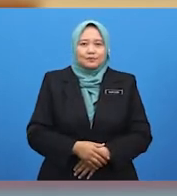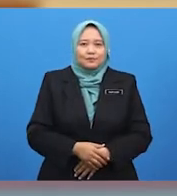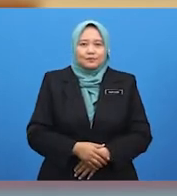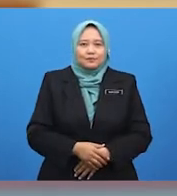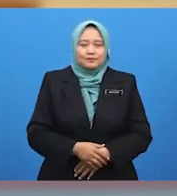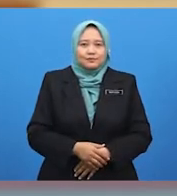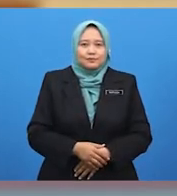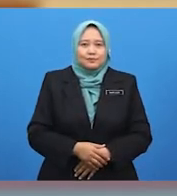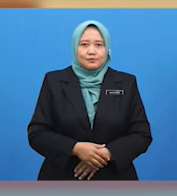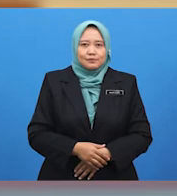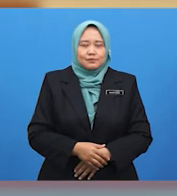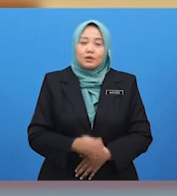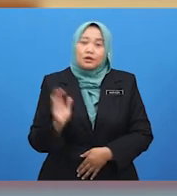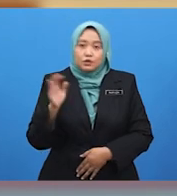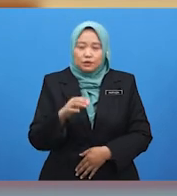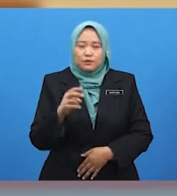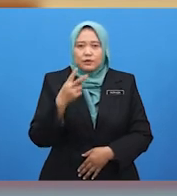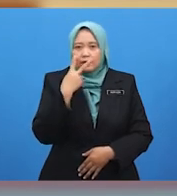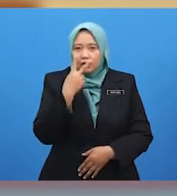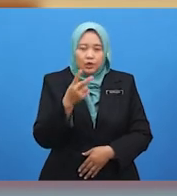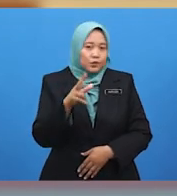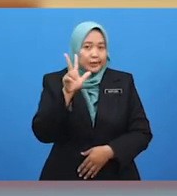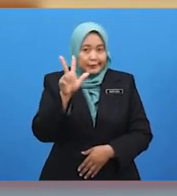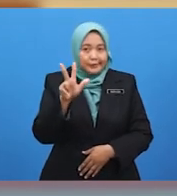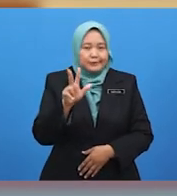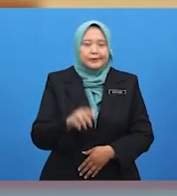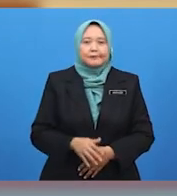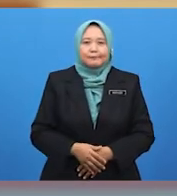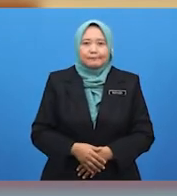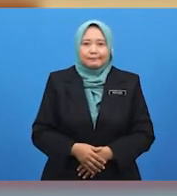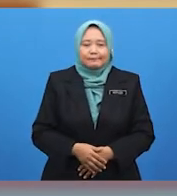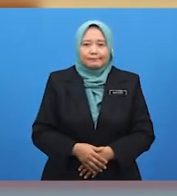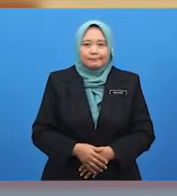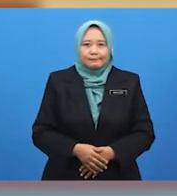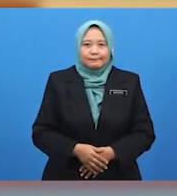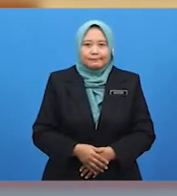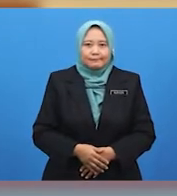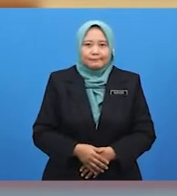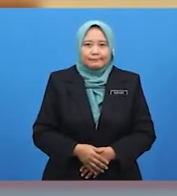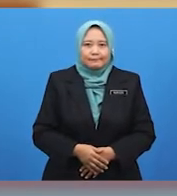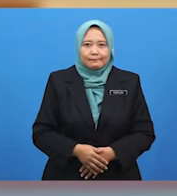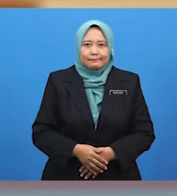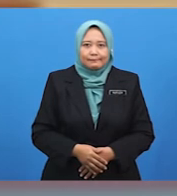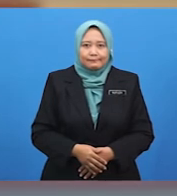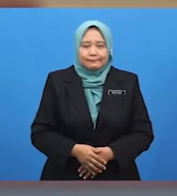sila hayati perbualan yang ketiga. Kumki, jom. Baik, Cikgu.